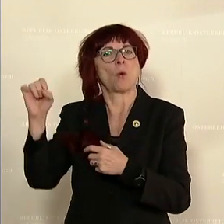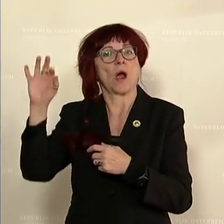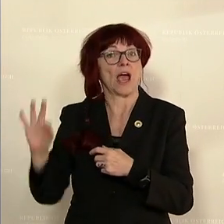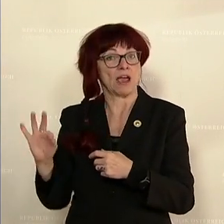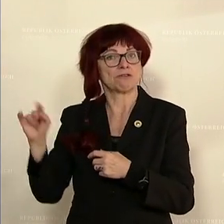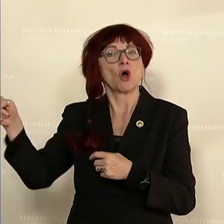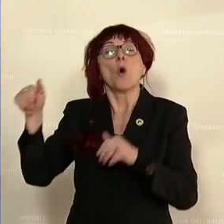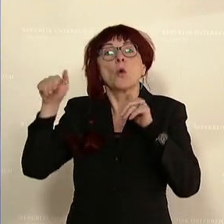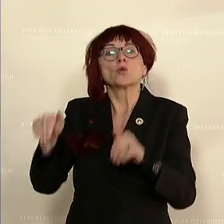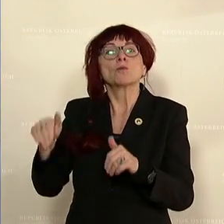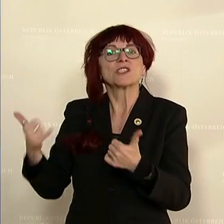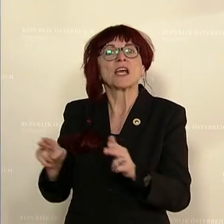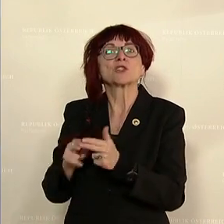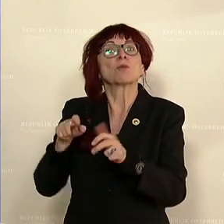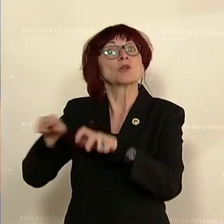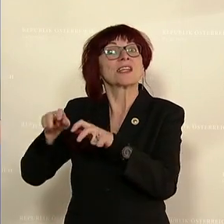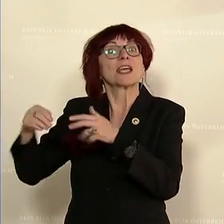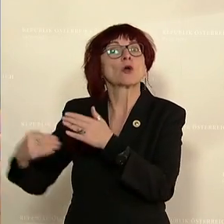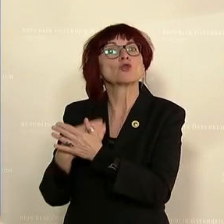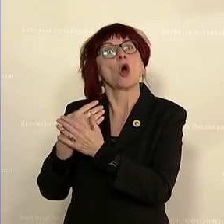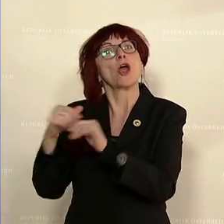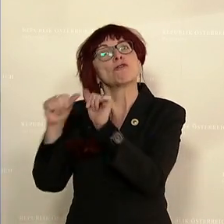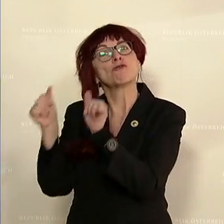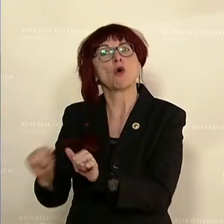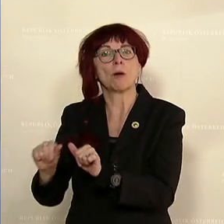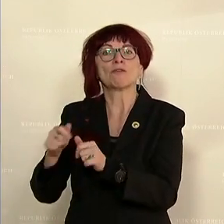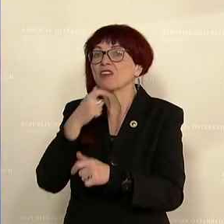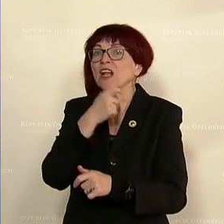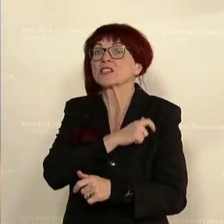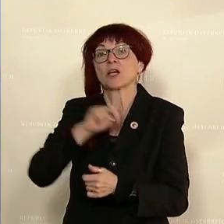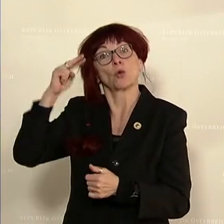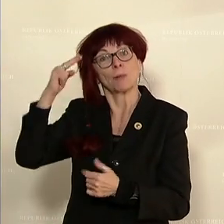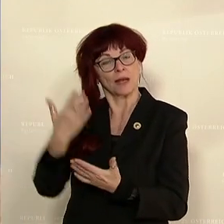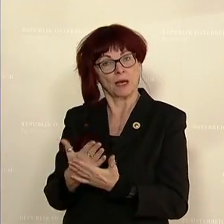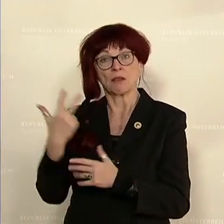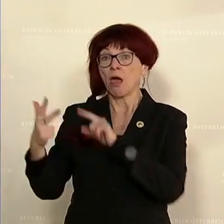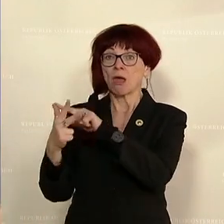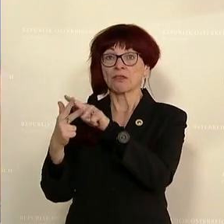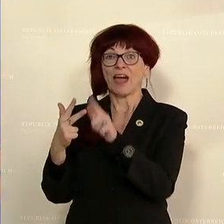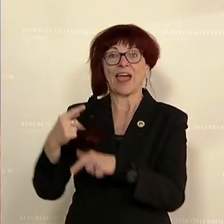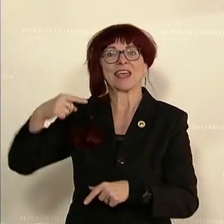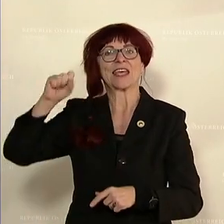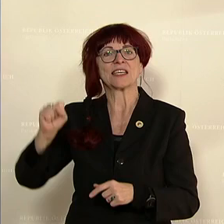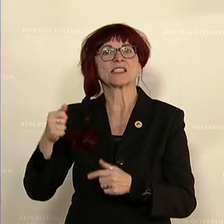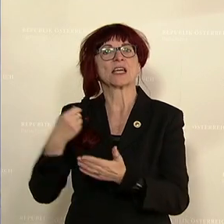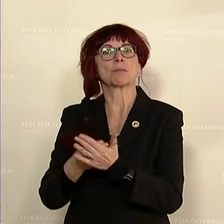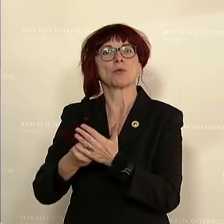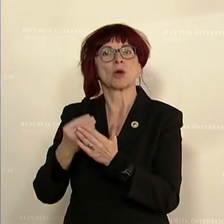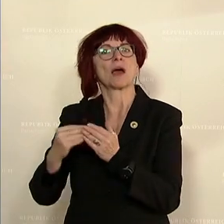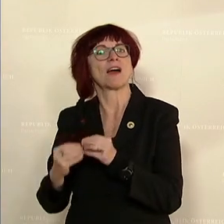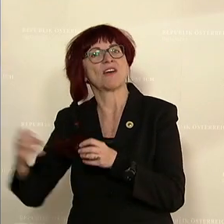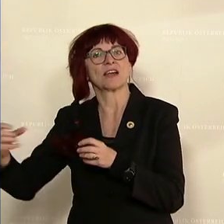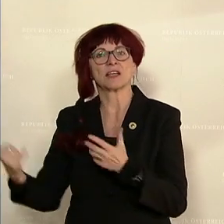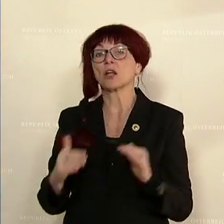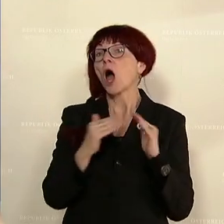neue Form der ORF-Finanzierung überlegen muss. Hier stehen drei Varianten im Raum. Eine erweiterte GIS-Gebühr, eine Haushaltsabgabe oder